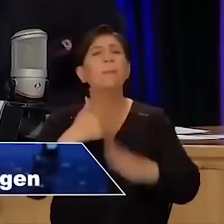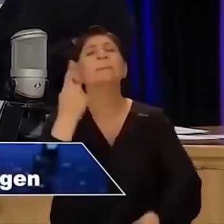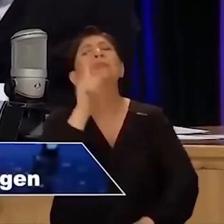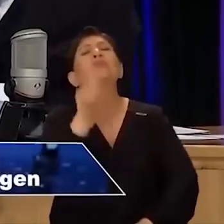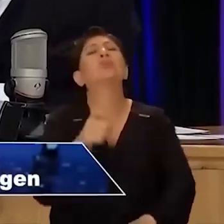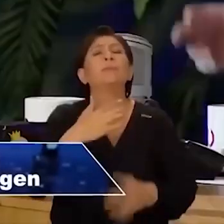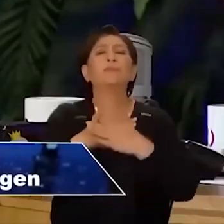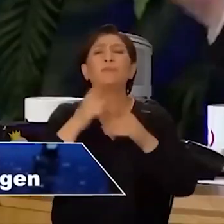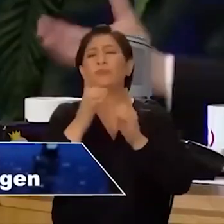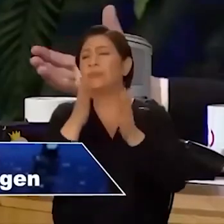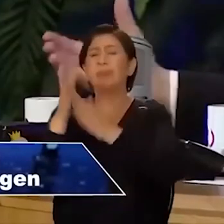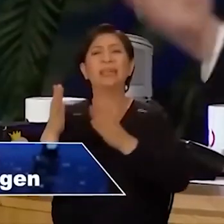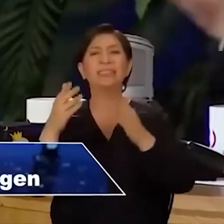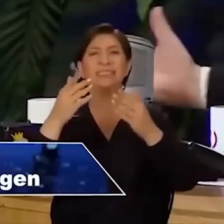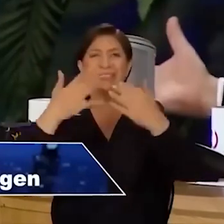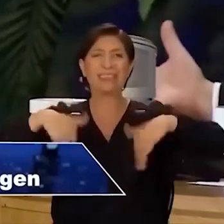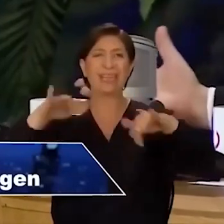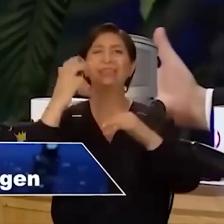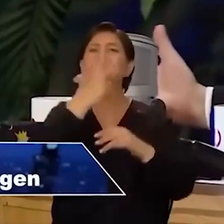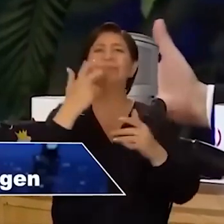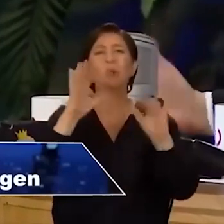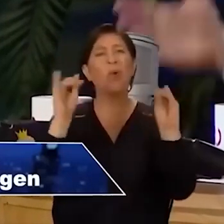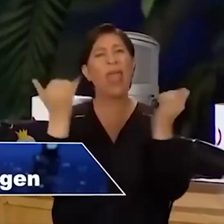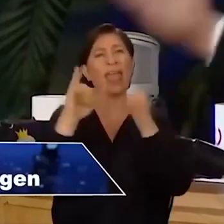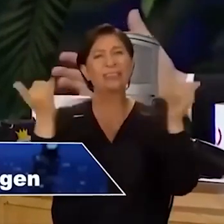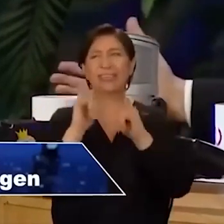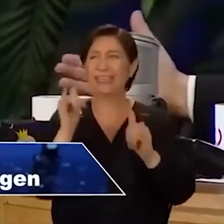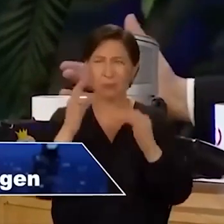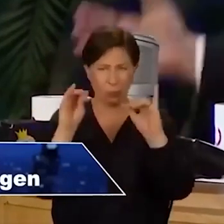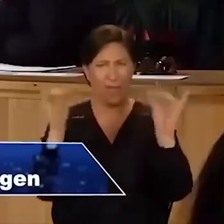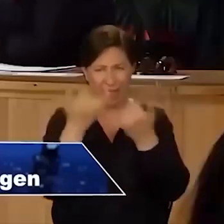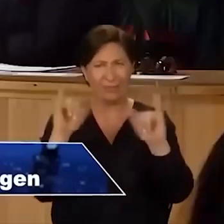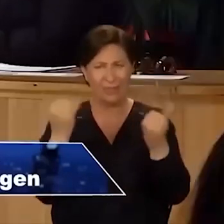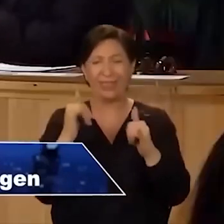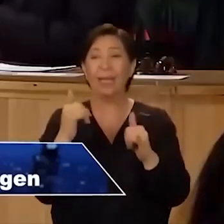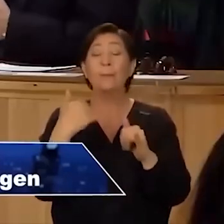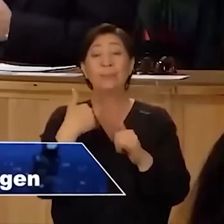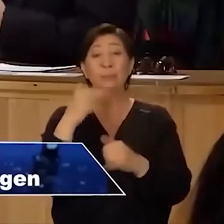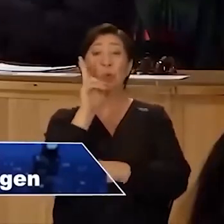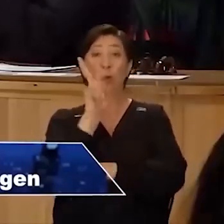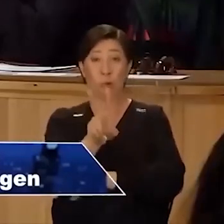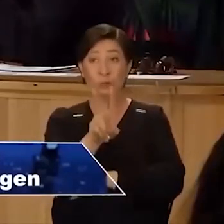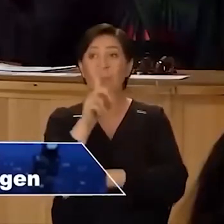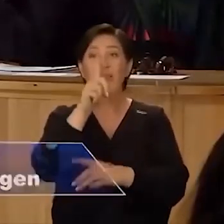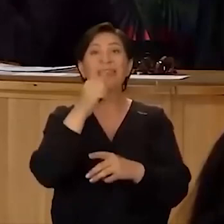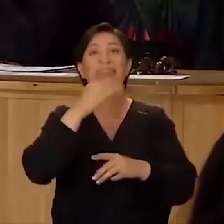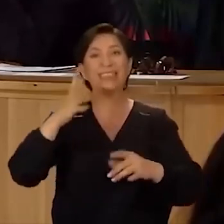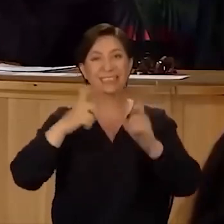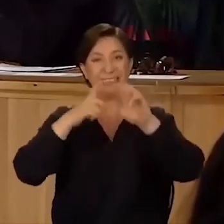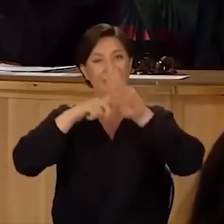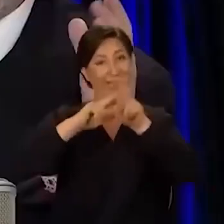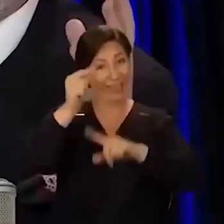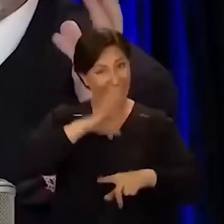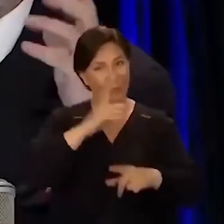söyleyeceğim. Bir yandan da sahne şovların çok eğlenceli geçiyor. Çok. Çok eğlenceli geçiyor. Yani bizim gördüğümüz bir Deniz Seki var,